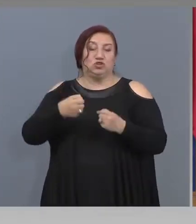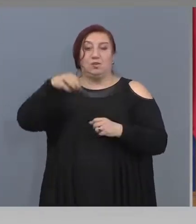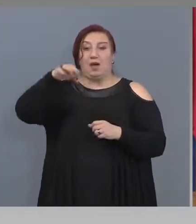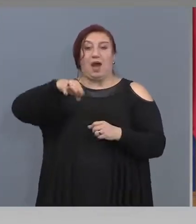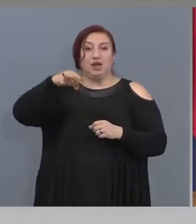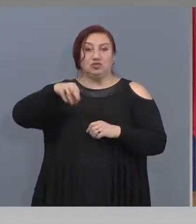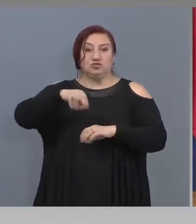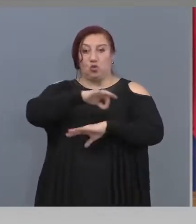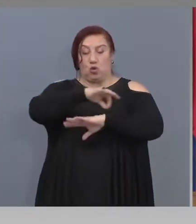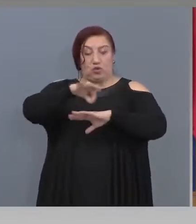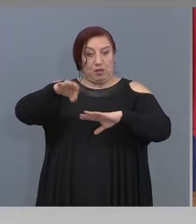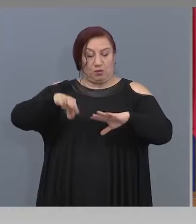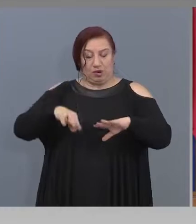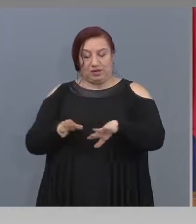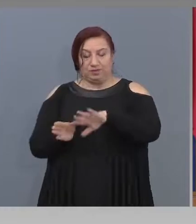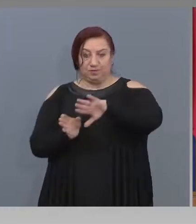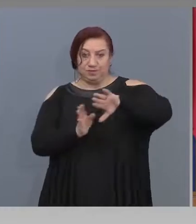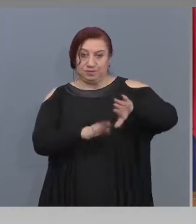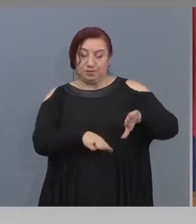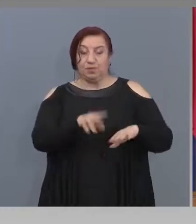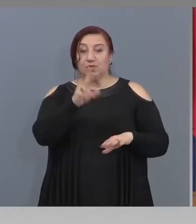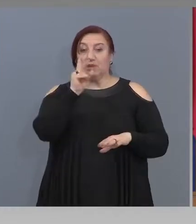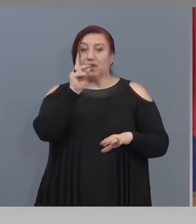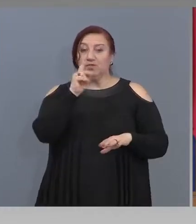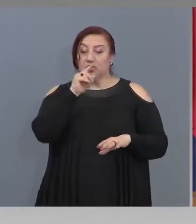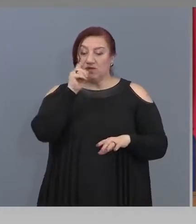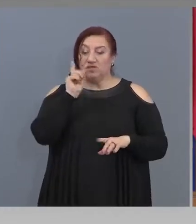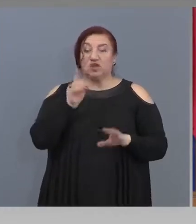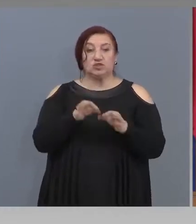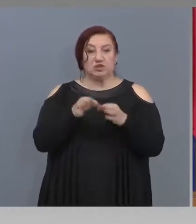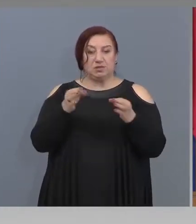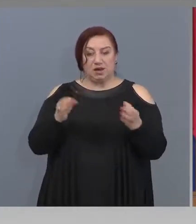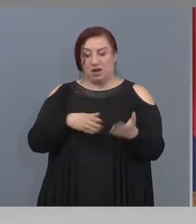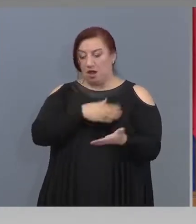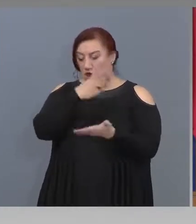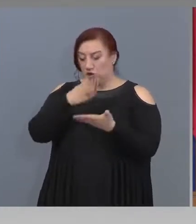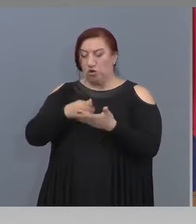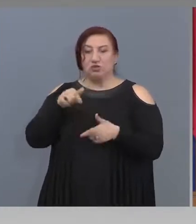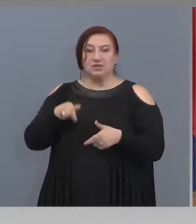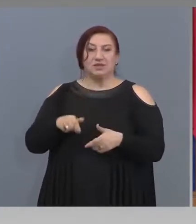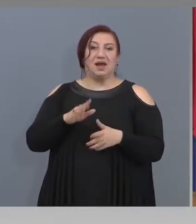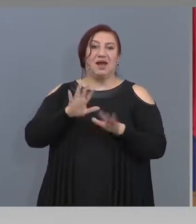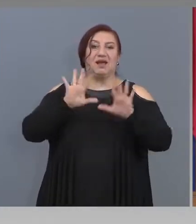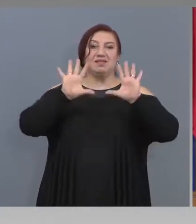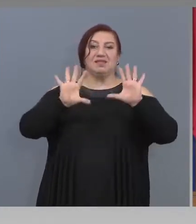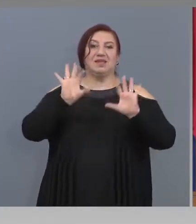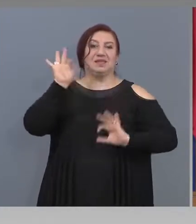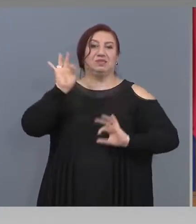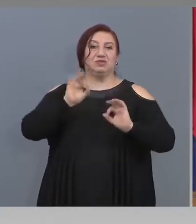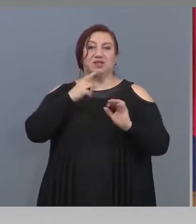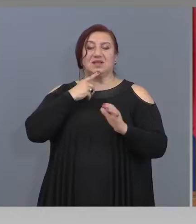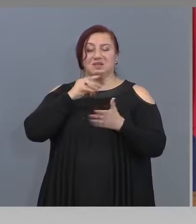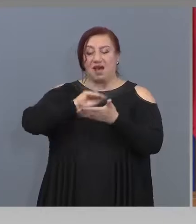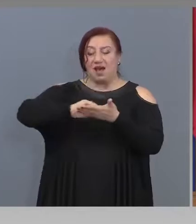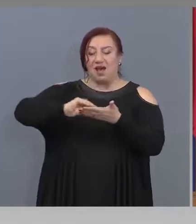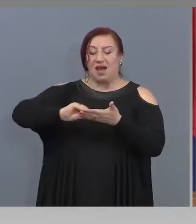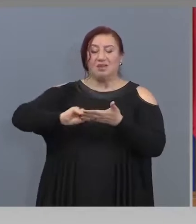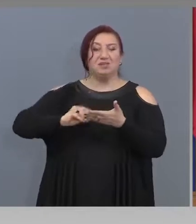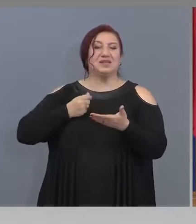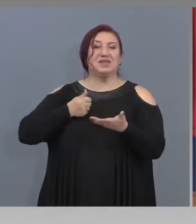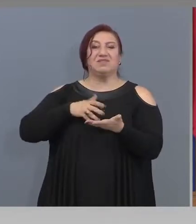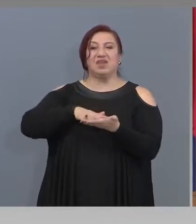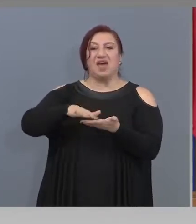другата много важна мерка. До сега имаше право до 10% административни разходи, този, който кандидатства